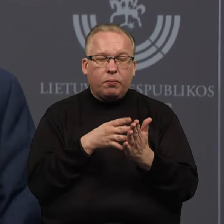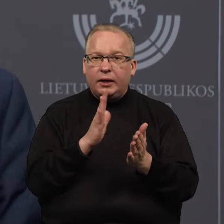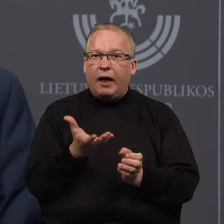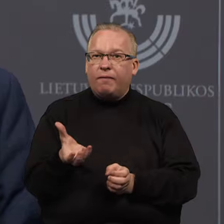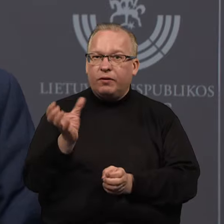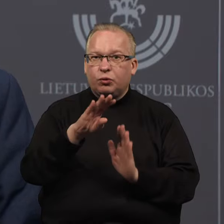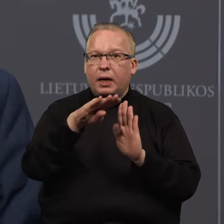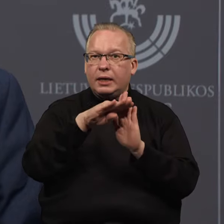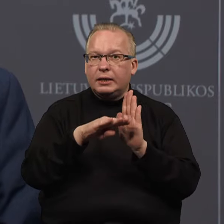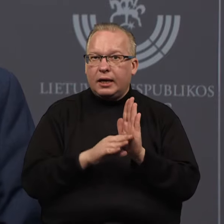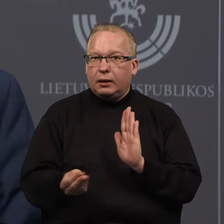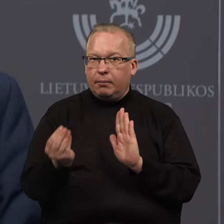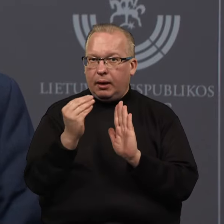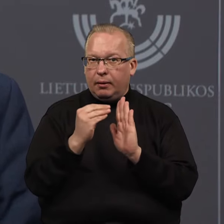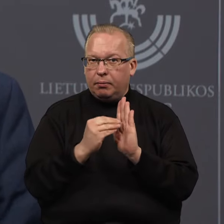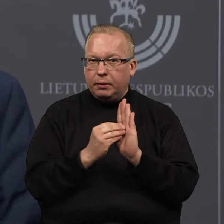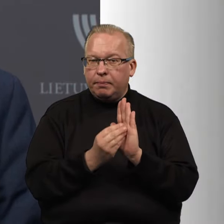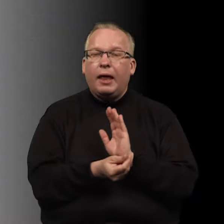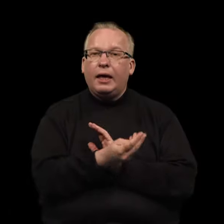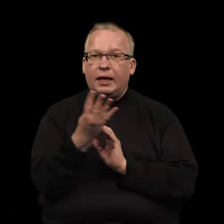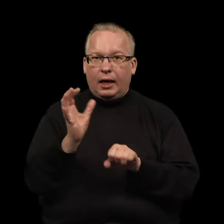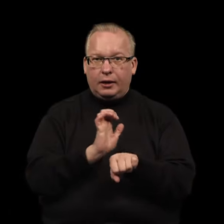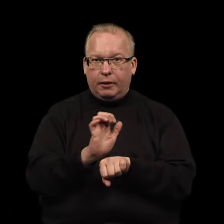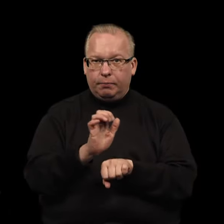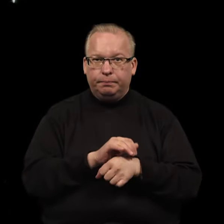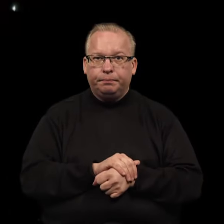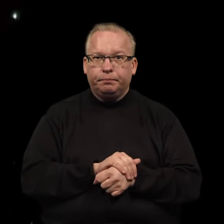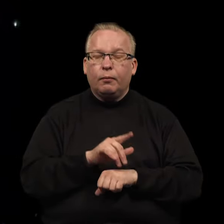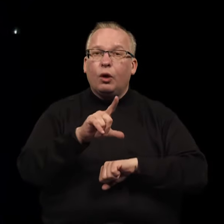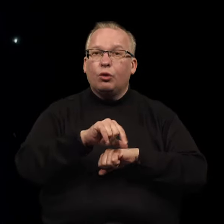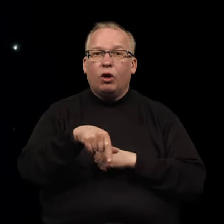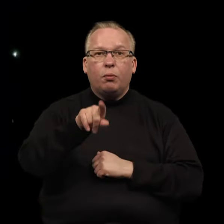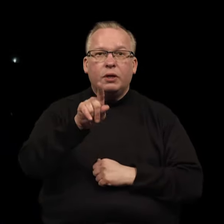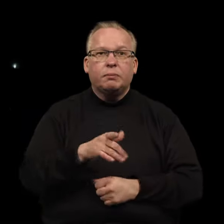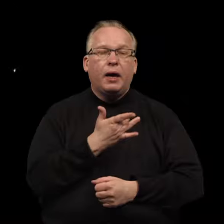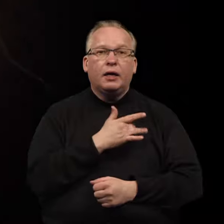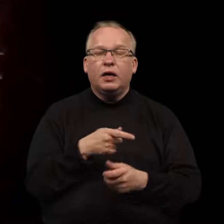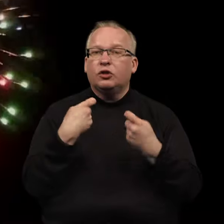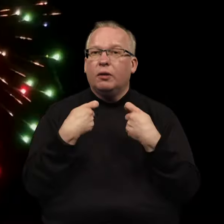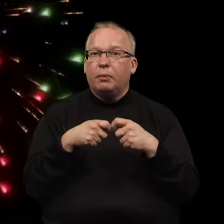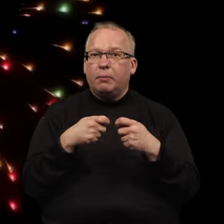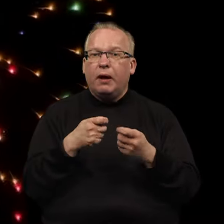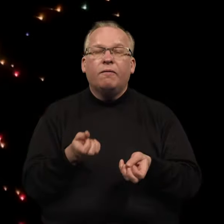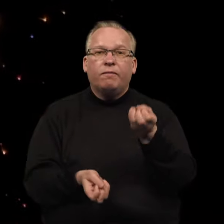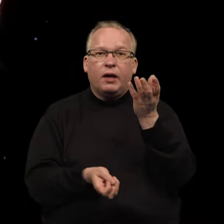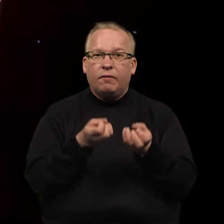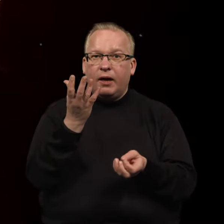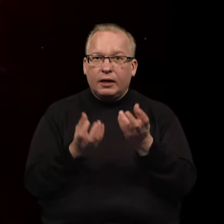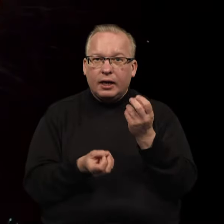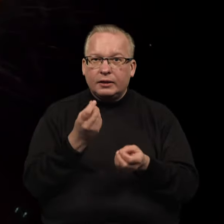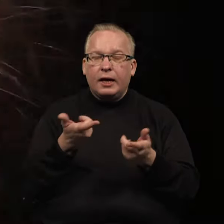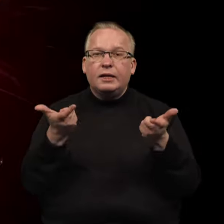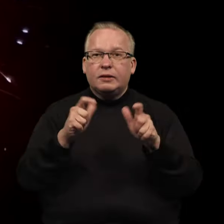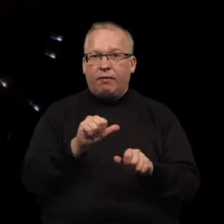viršyjami įstatymę numatyti pagaminimo kiekiai. Nuo Liepos pirmosios griežtinama prekyba fejerverkais, savivaldybės